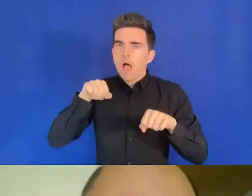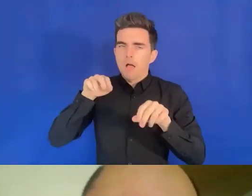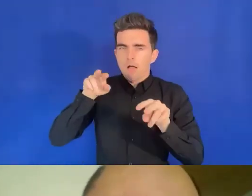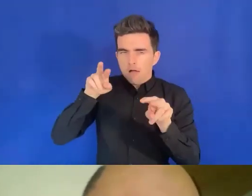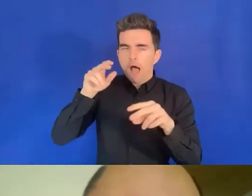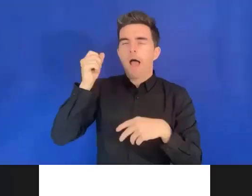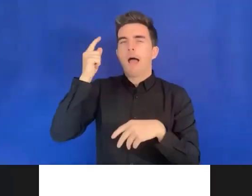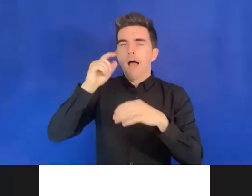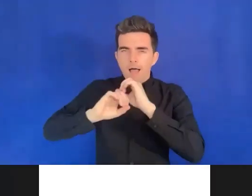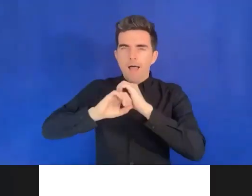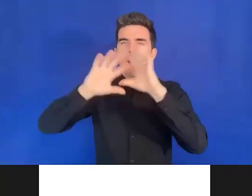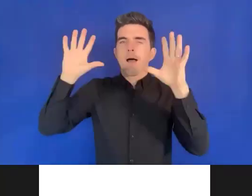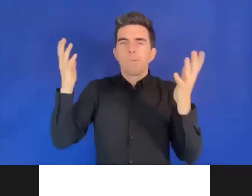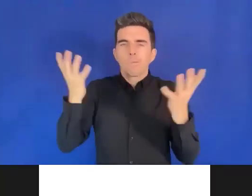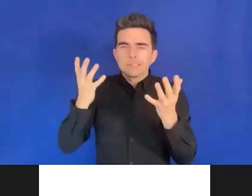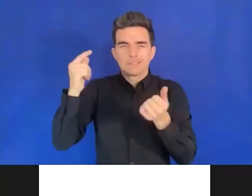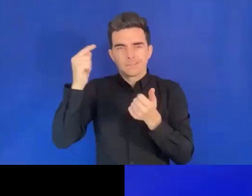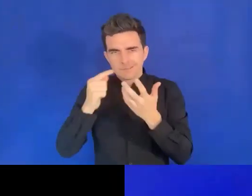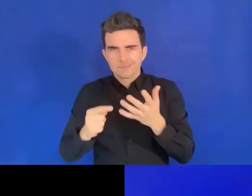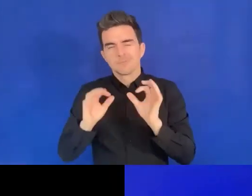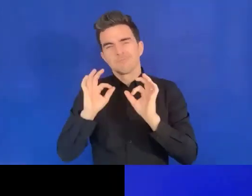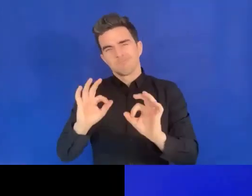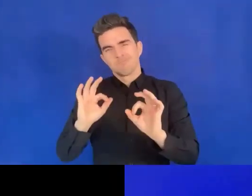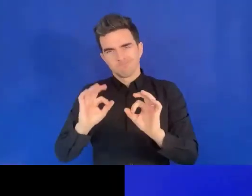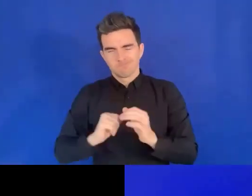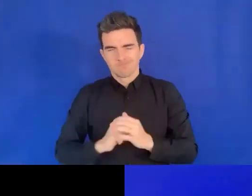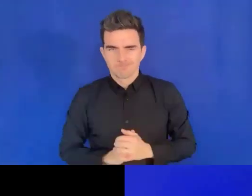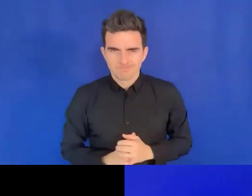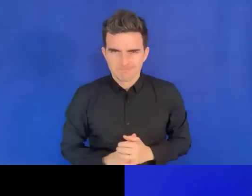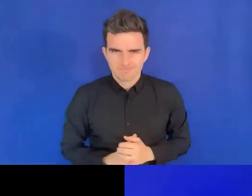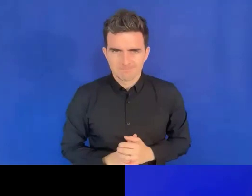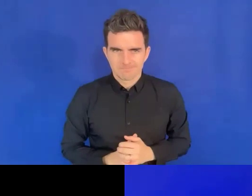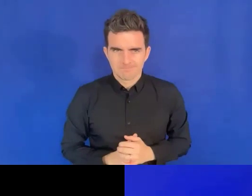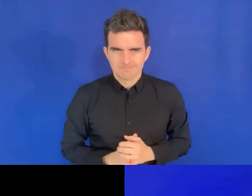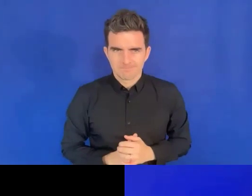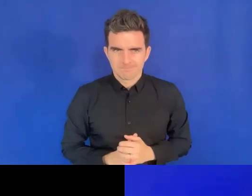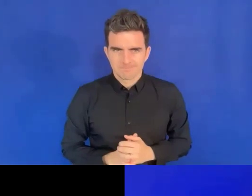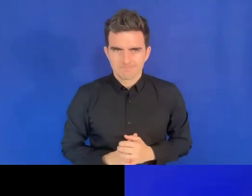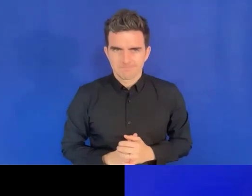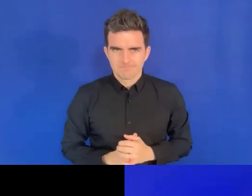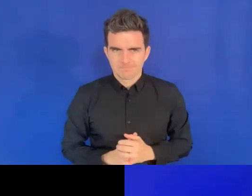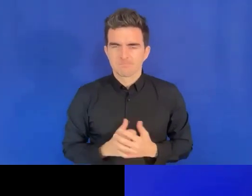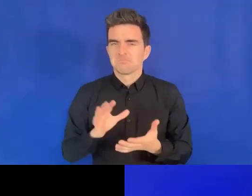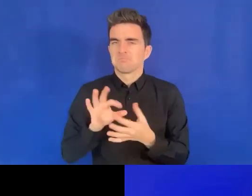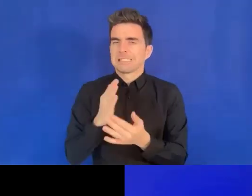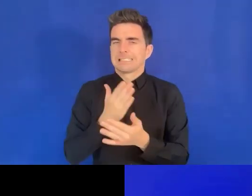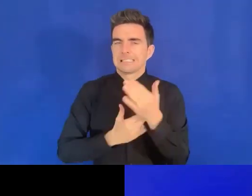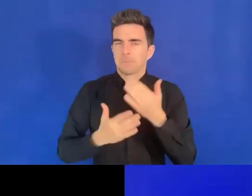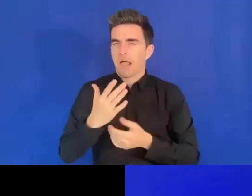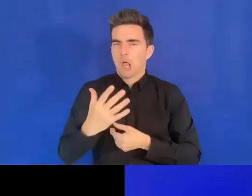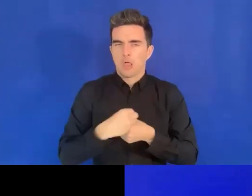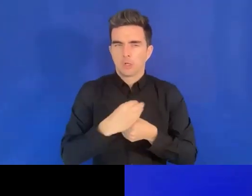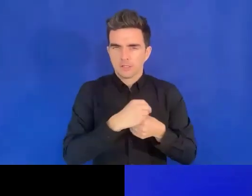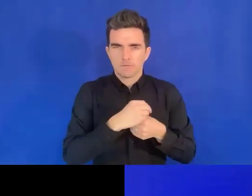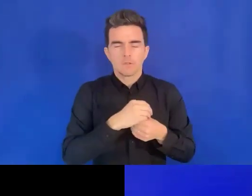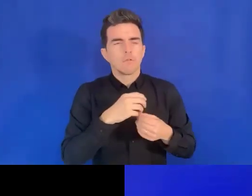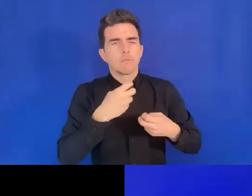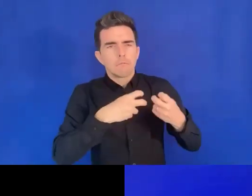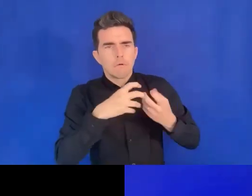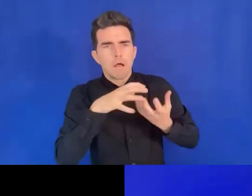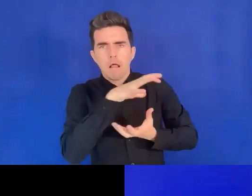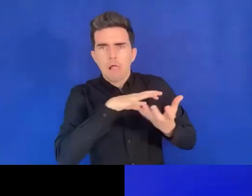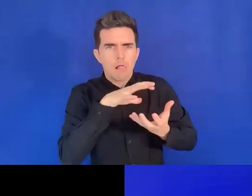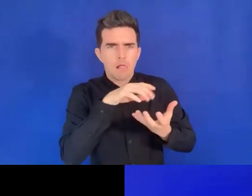besoins des personnes handicapées dans la réduction des risques de catastrophe. Nous allons passer